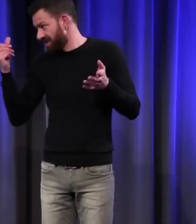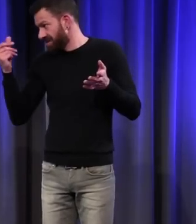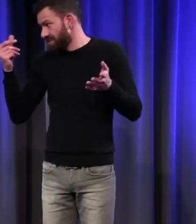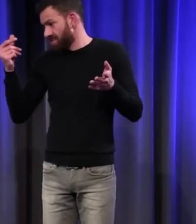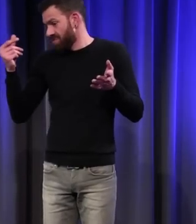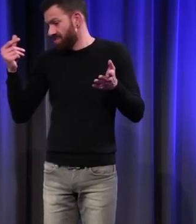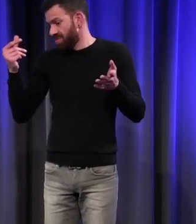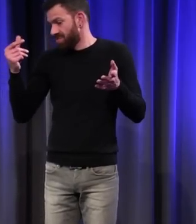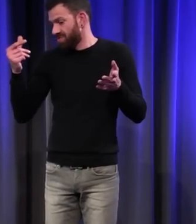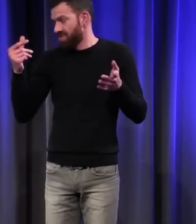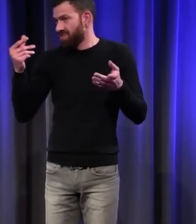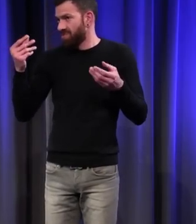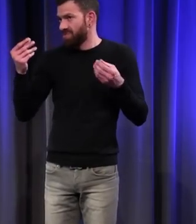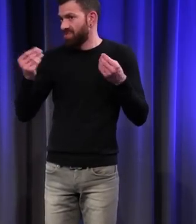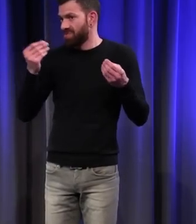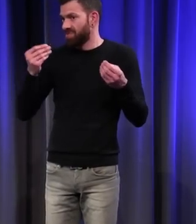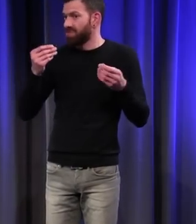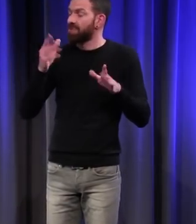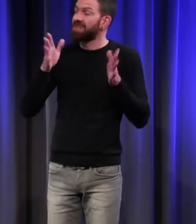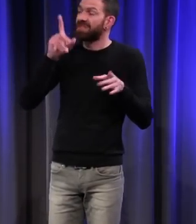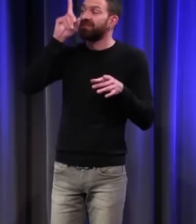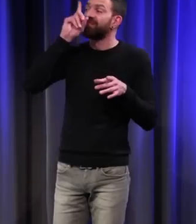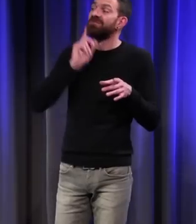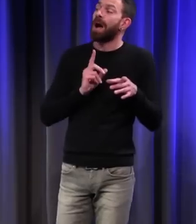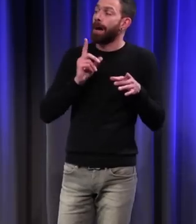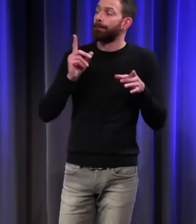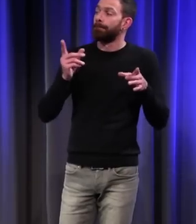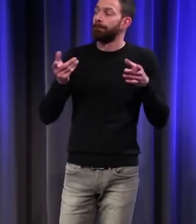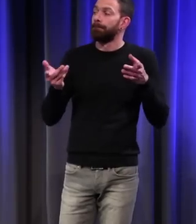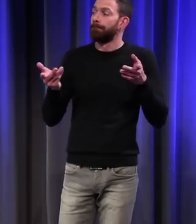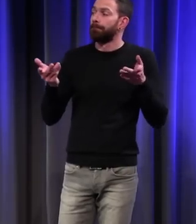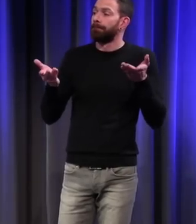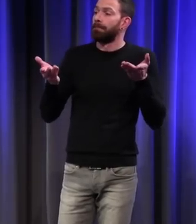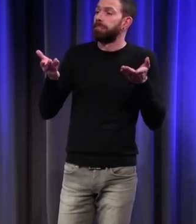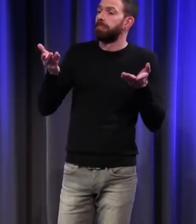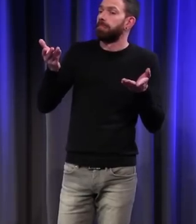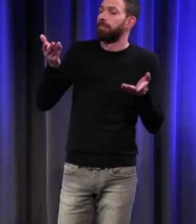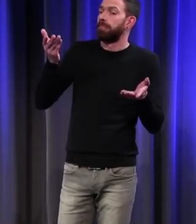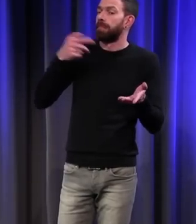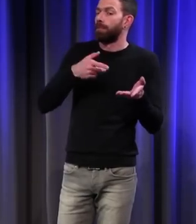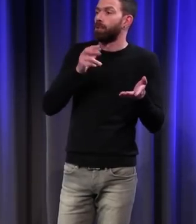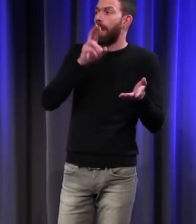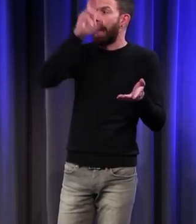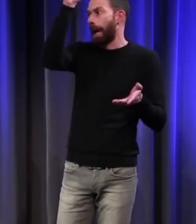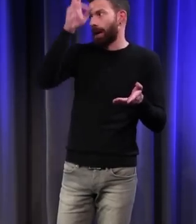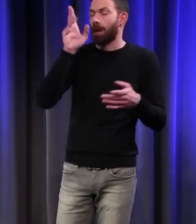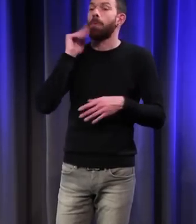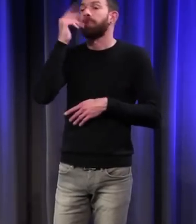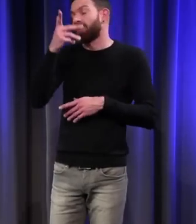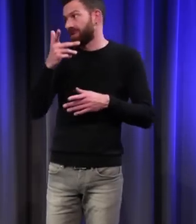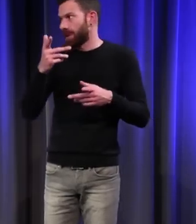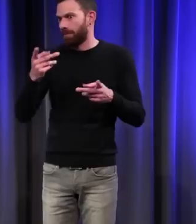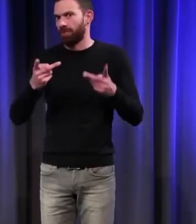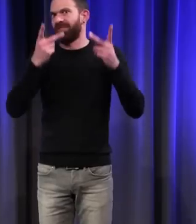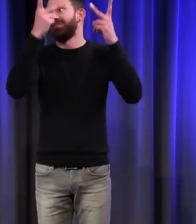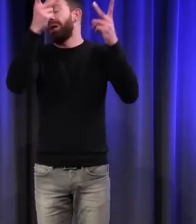féminin, très légère, mais qui expliquerait une valorisation de la femme après l'an 1000. On ne sait pas très bien.